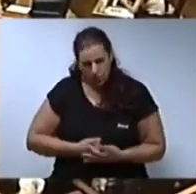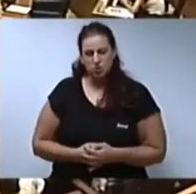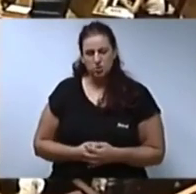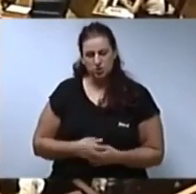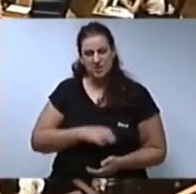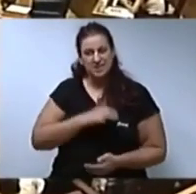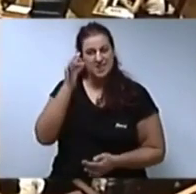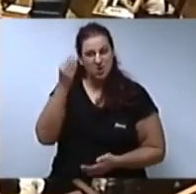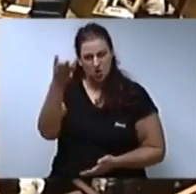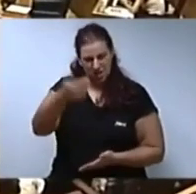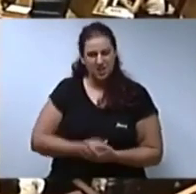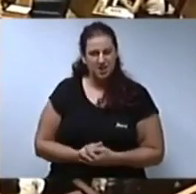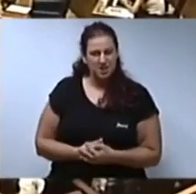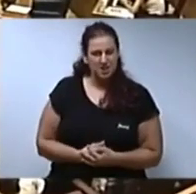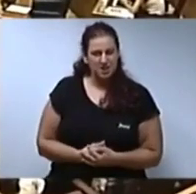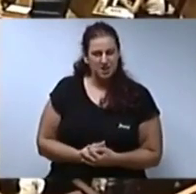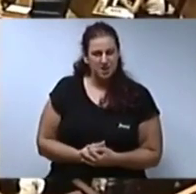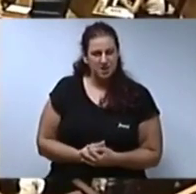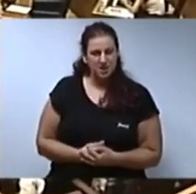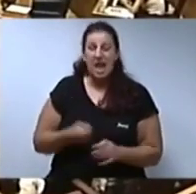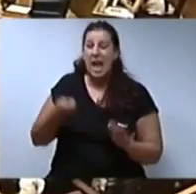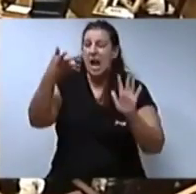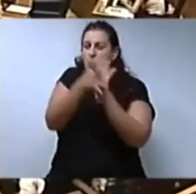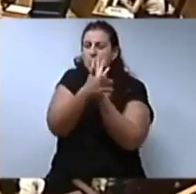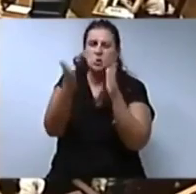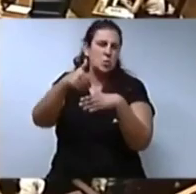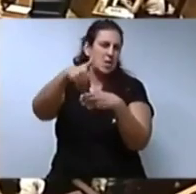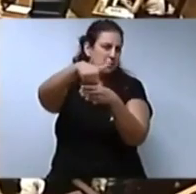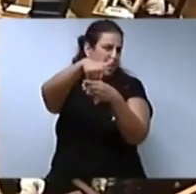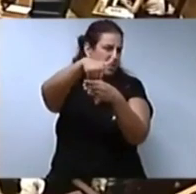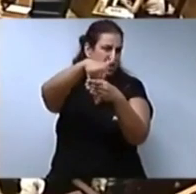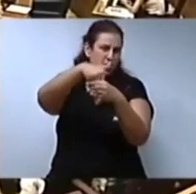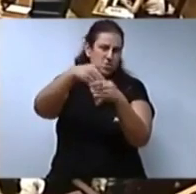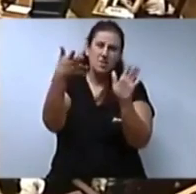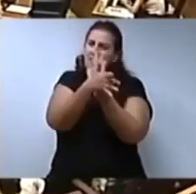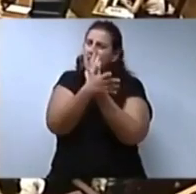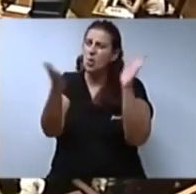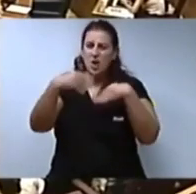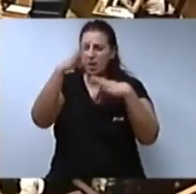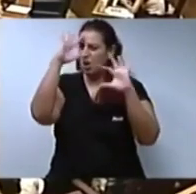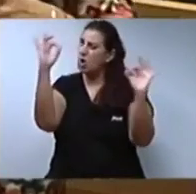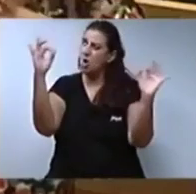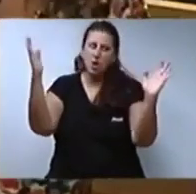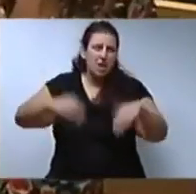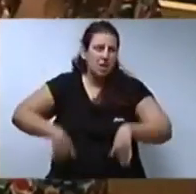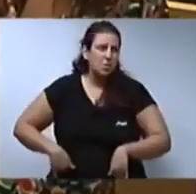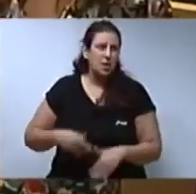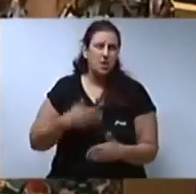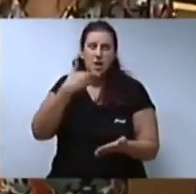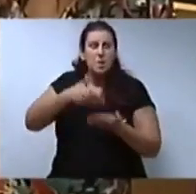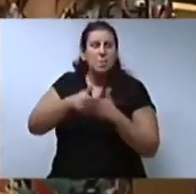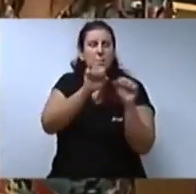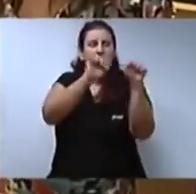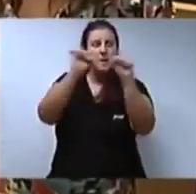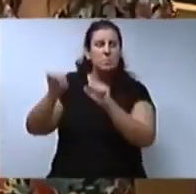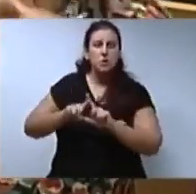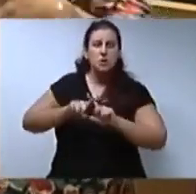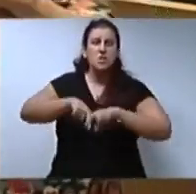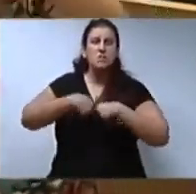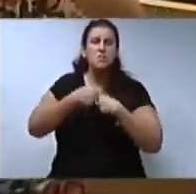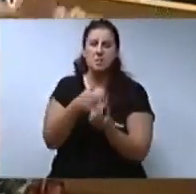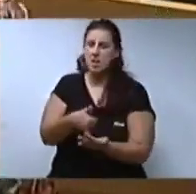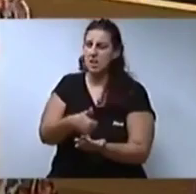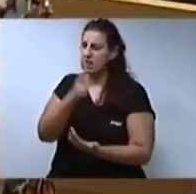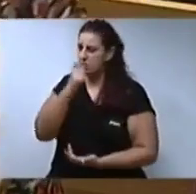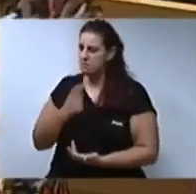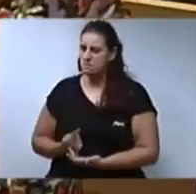nega. No tenen arguments, no tenen coherència quan demanen protecció per a les famílies més desfavorides, per